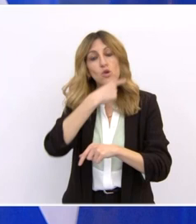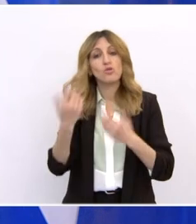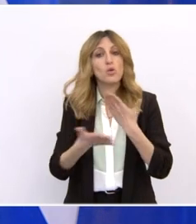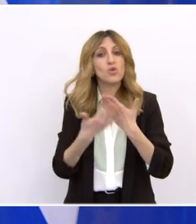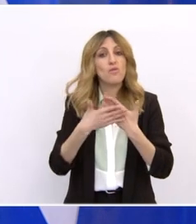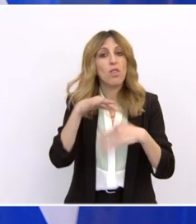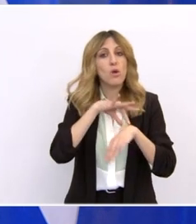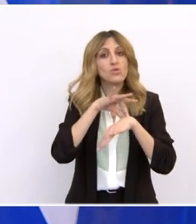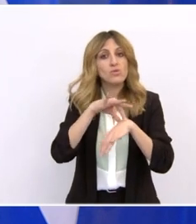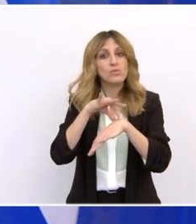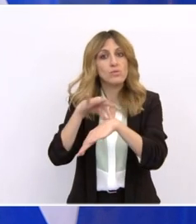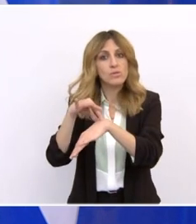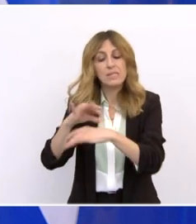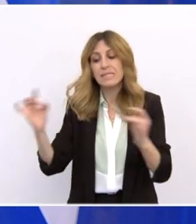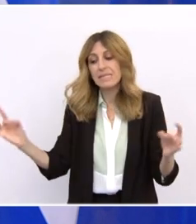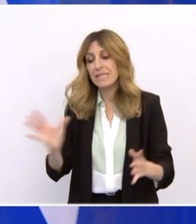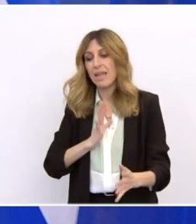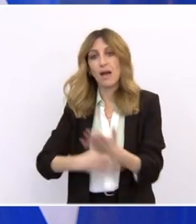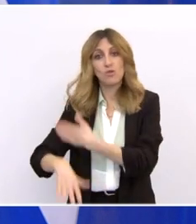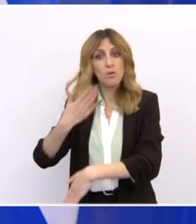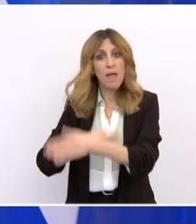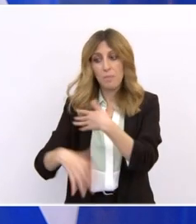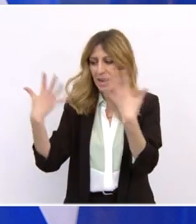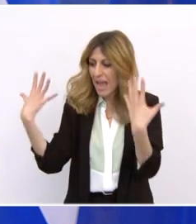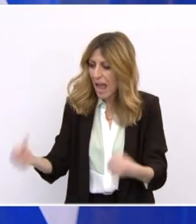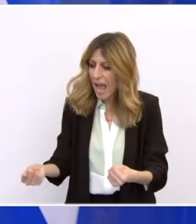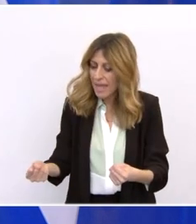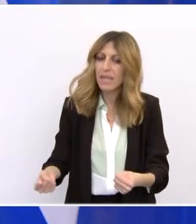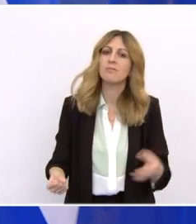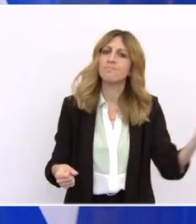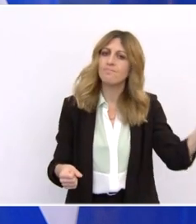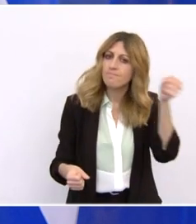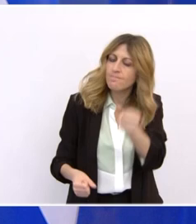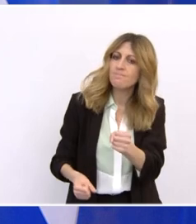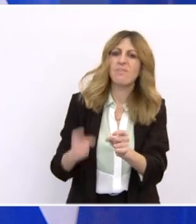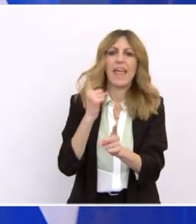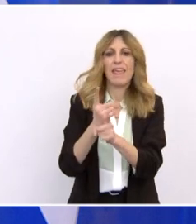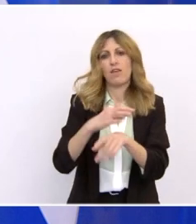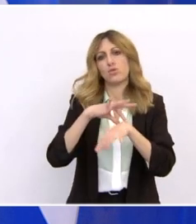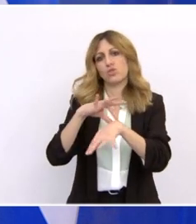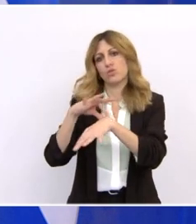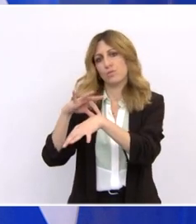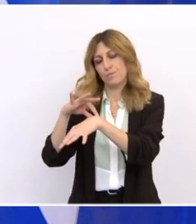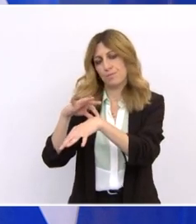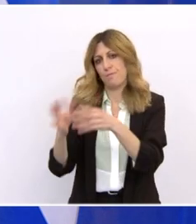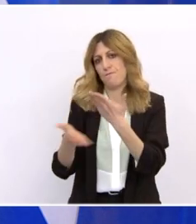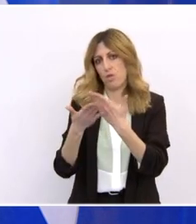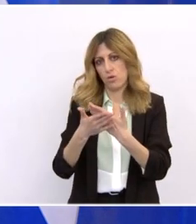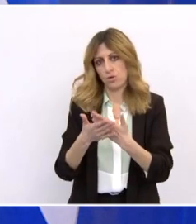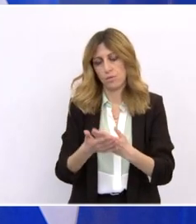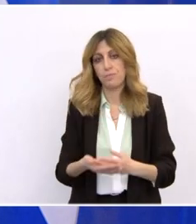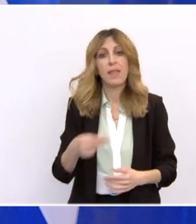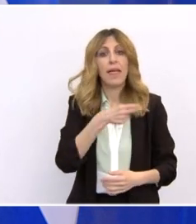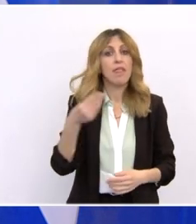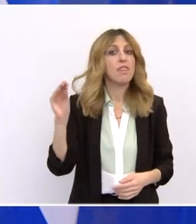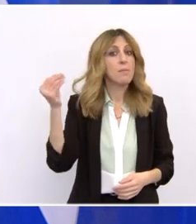συμπολίτη μας, ο οποίος έχει ειδικές ανάγκες. Στο κεφάλαιο του πολιτισμού σημειώνω ενδεικτικά τη δημιουργία